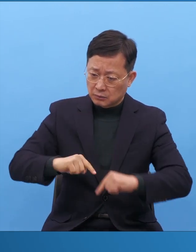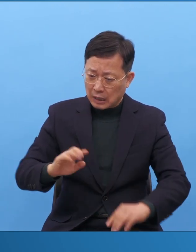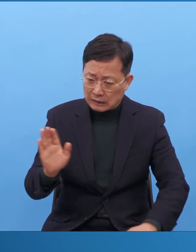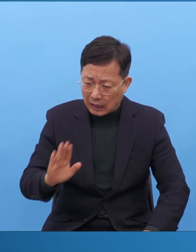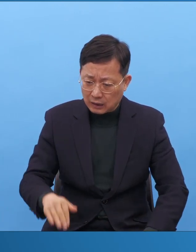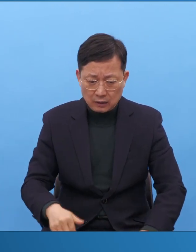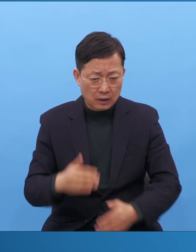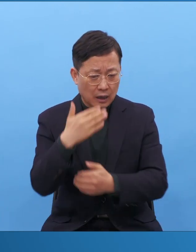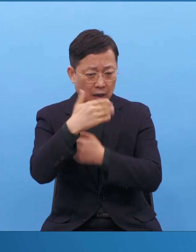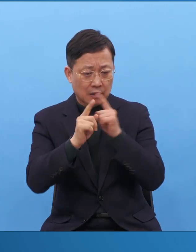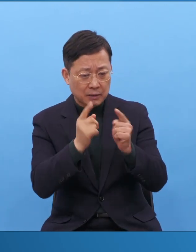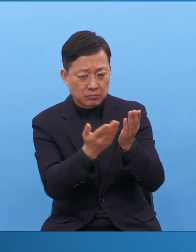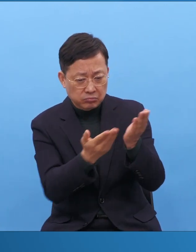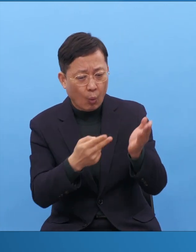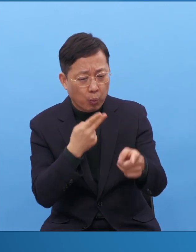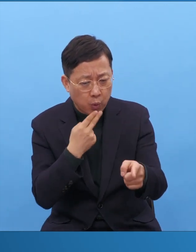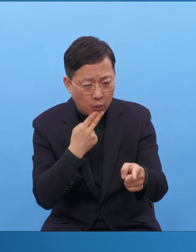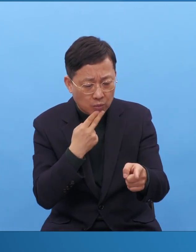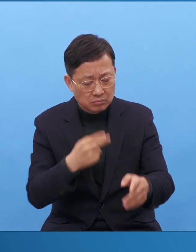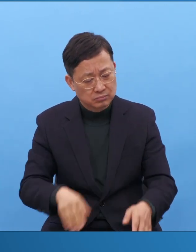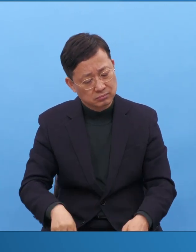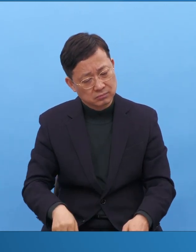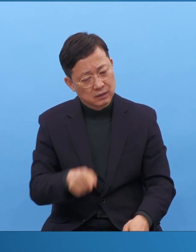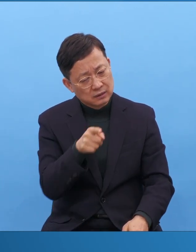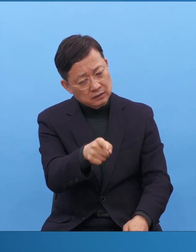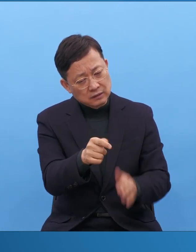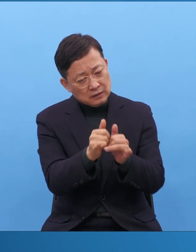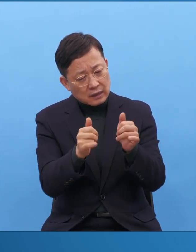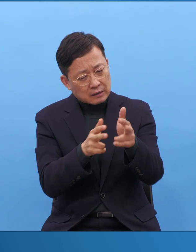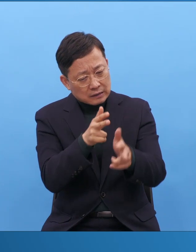그런데 언제든지 산업이 어려워요.